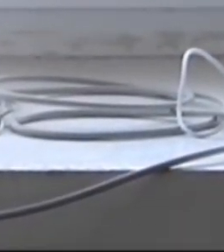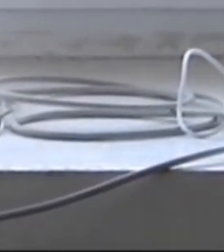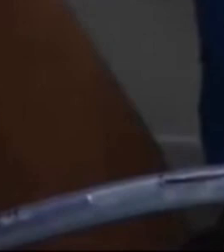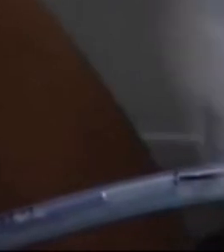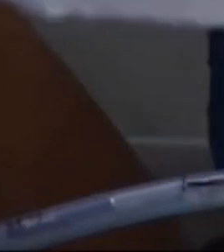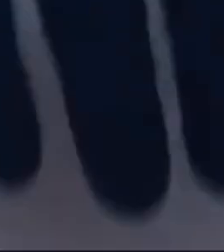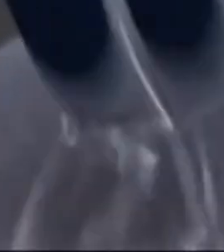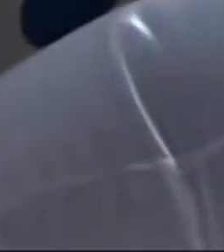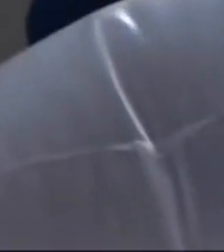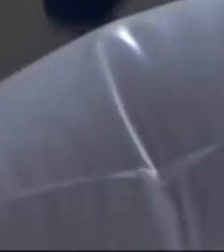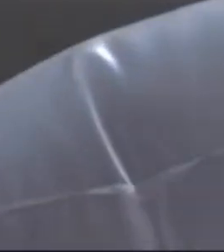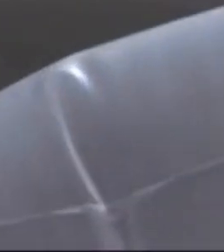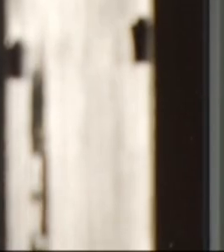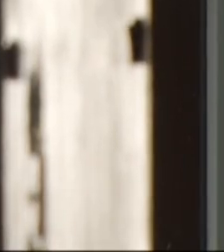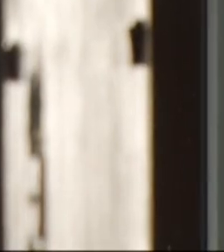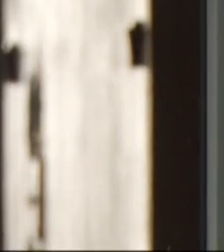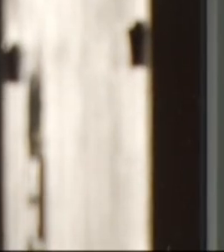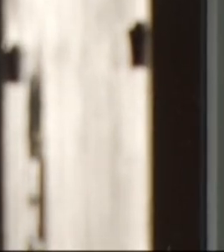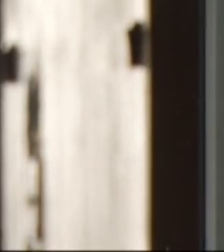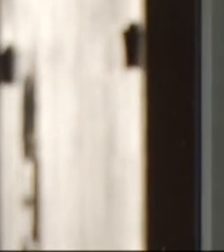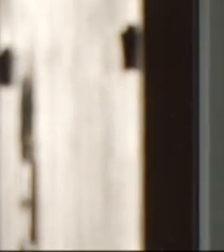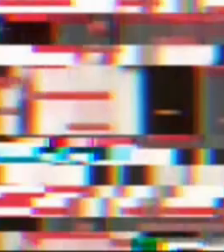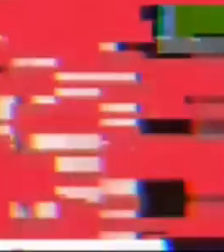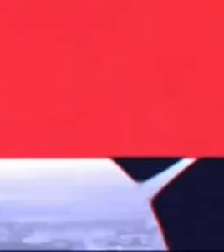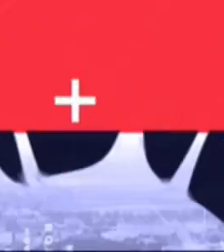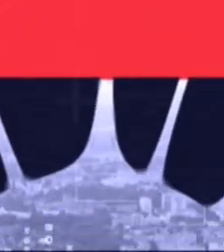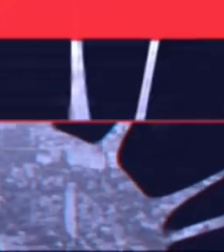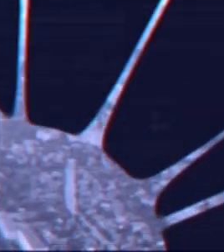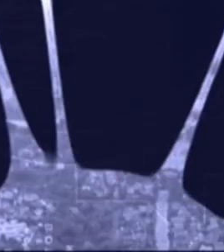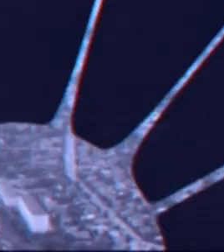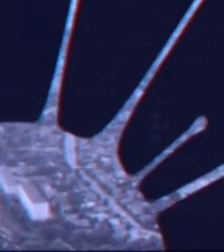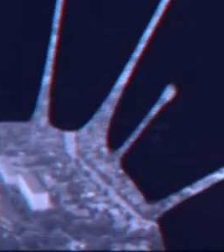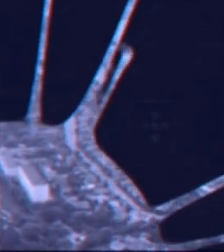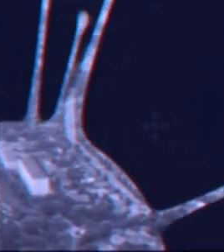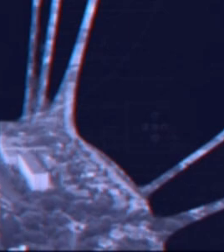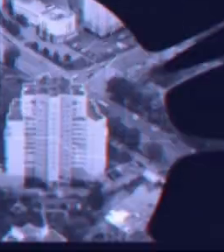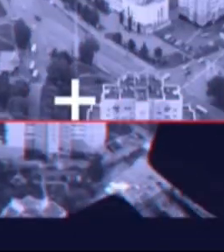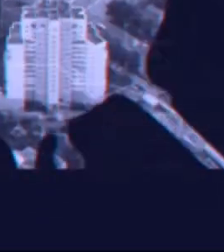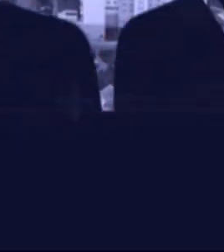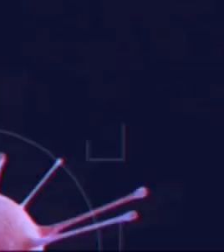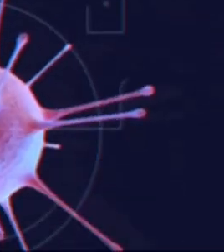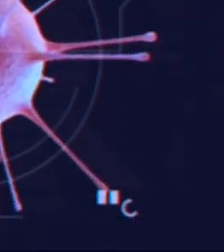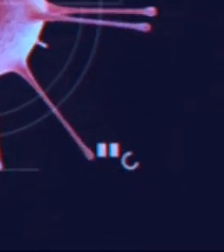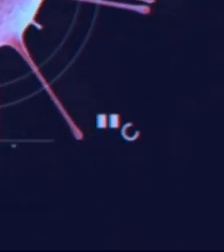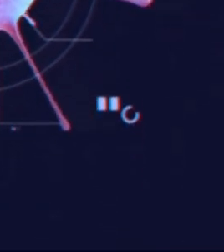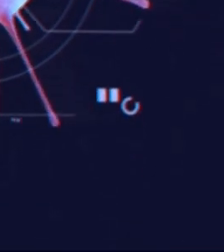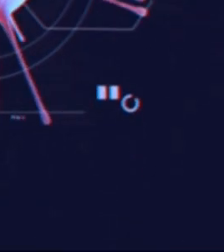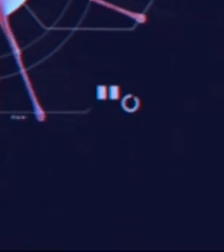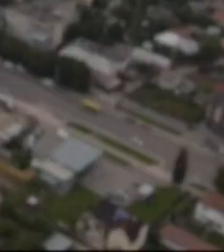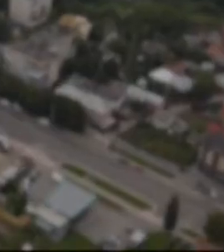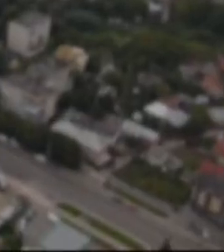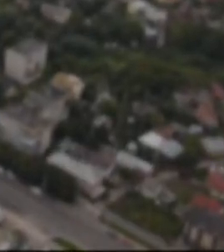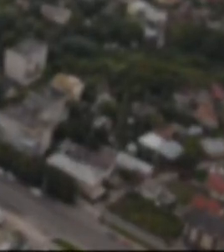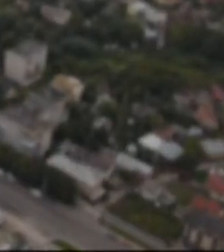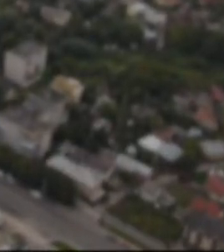смертей щодня. У спільному проєкті волинських медіа «Життя в червоній зоні» ми шукатимемо відповіді на питання, які турбують